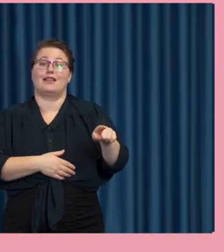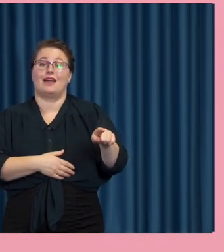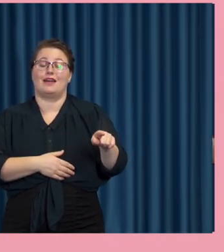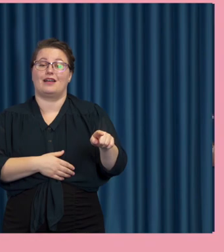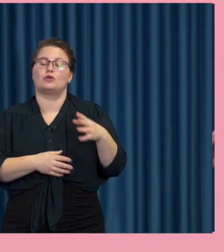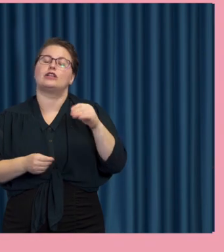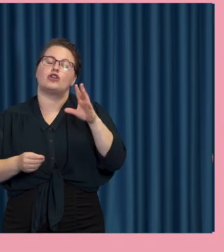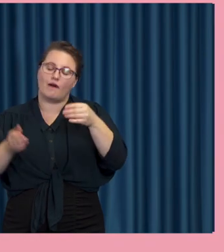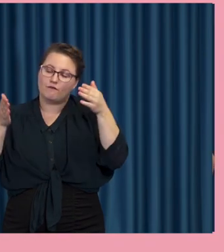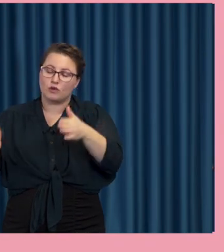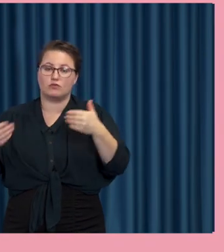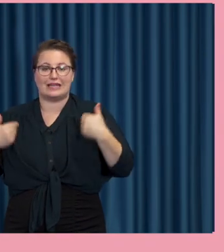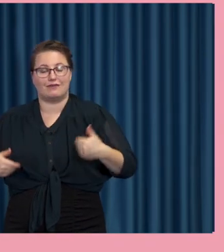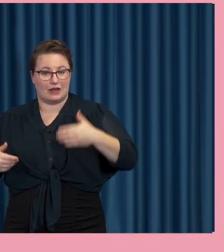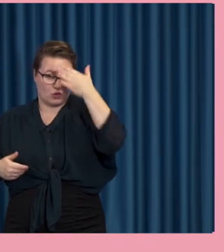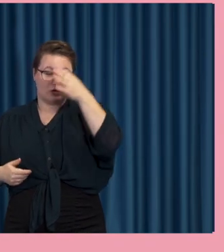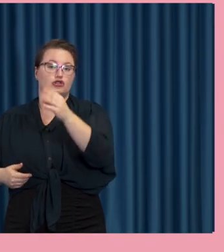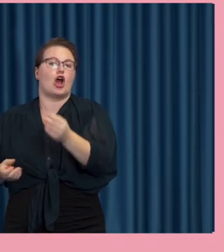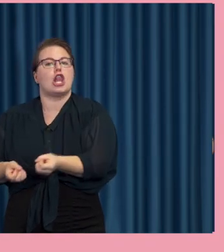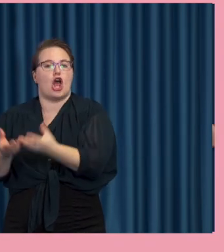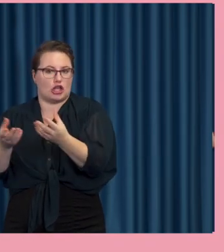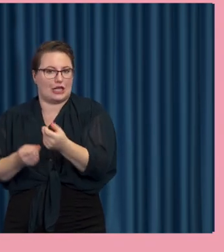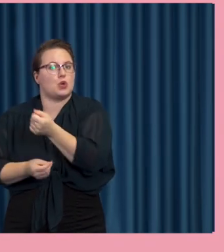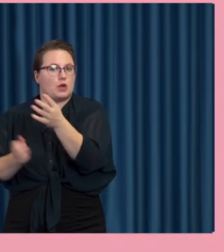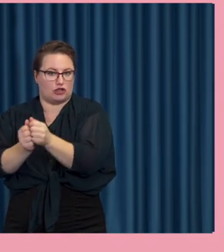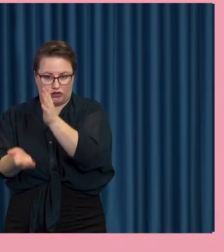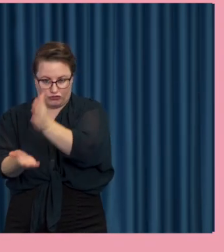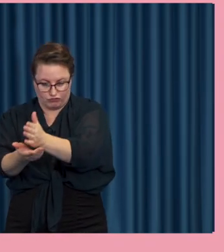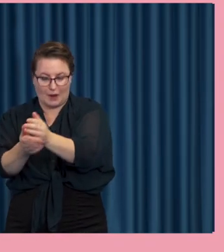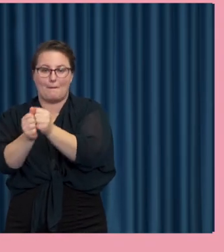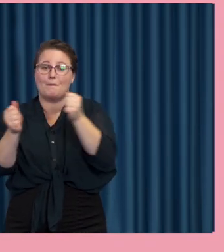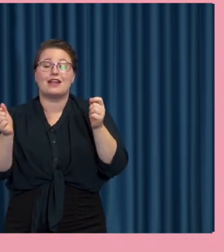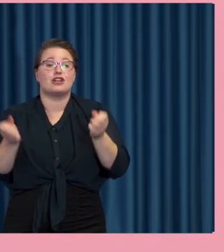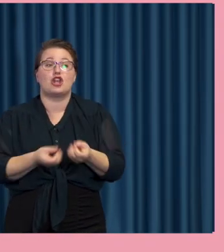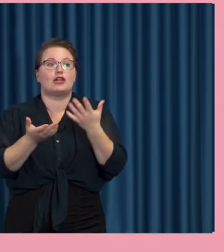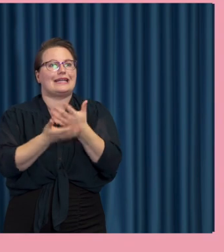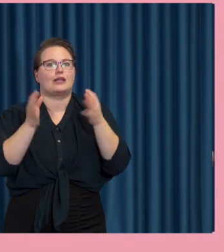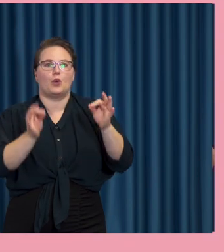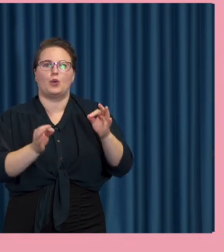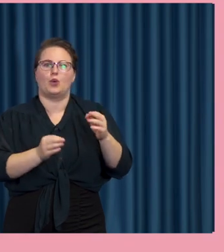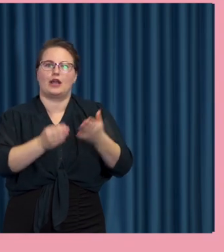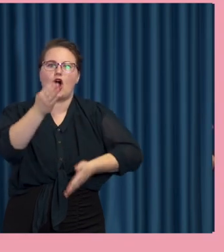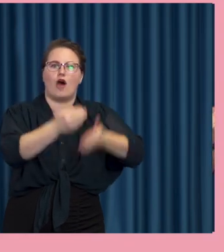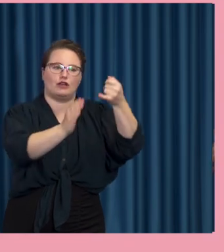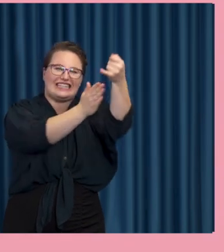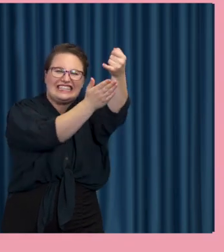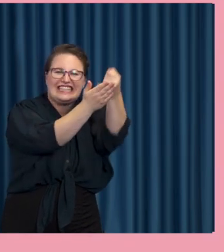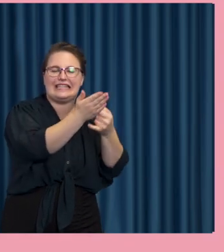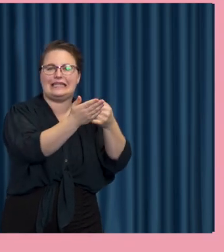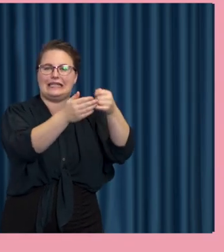det löser några grejer, hur vi förhåller oss och så, men det löser inte mer strukturella problem med hur avtalen ser ut. Eller att det är